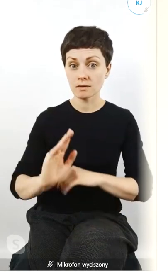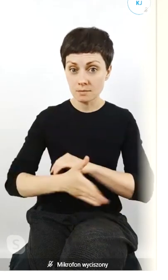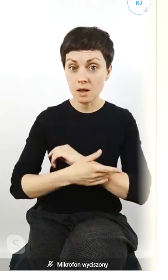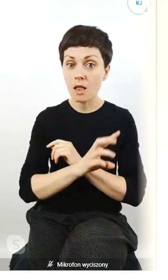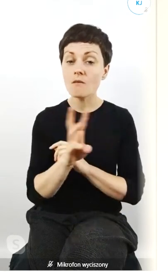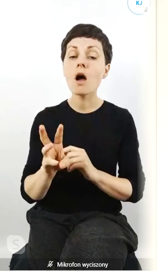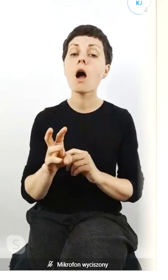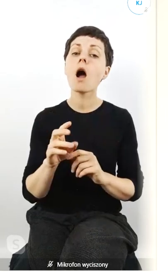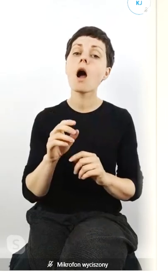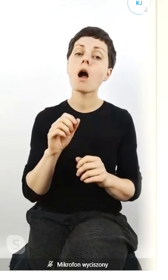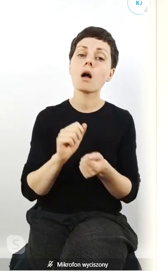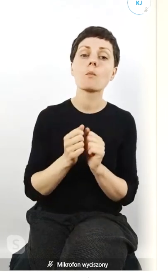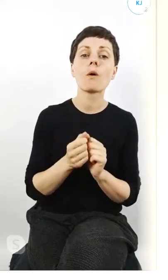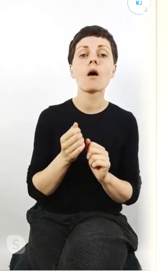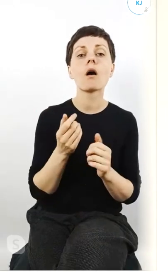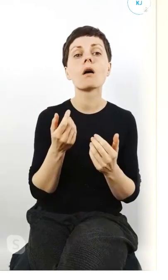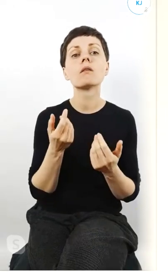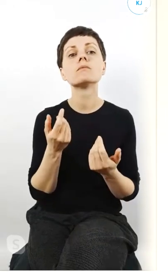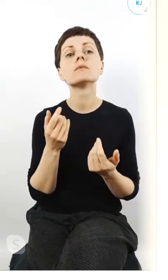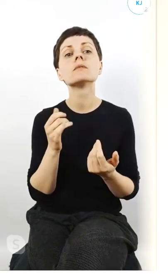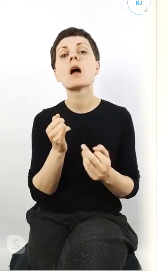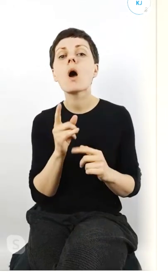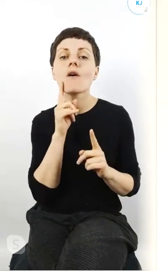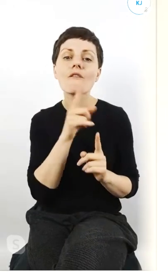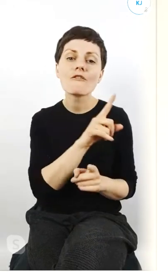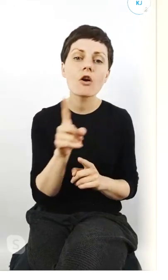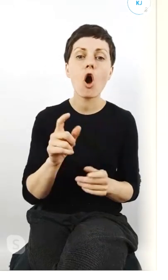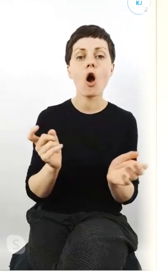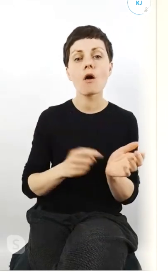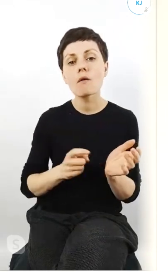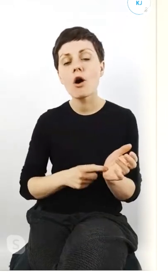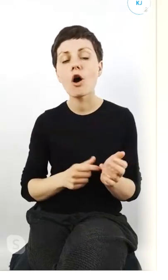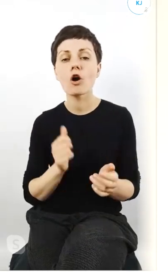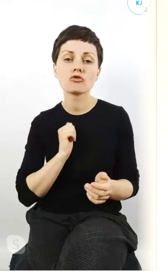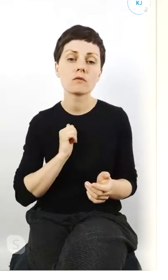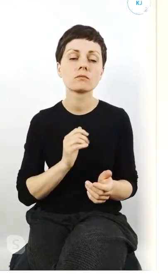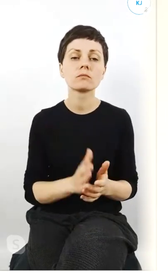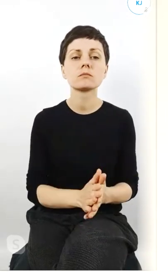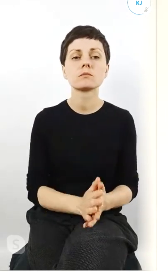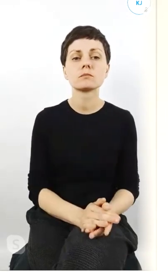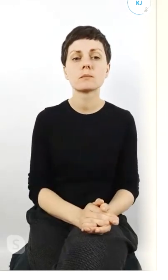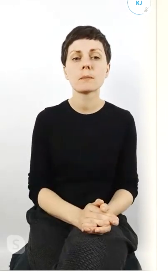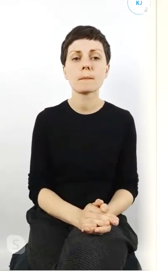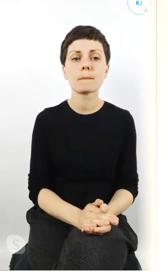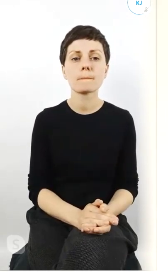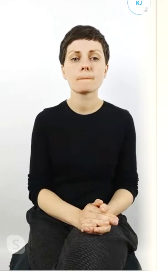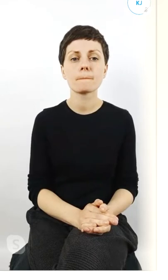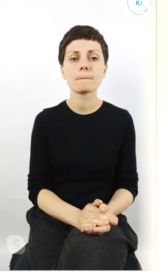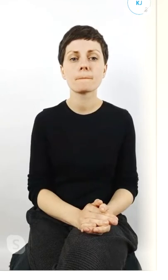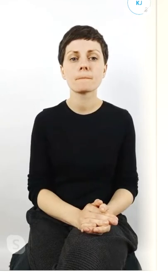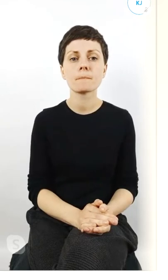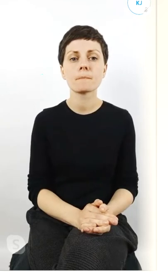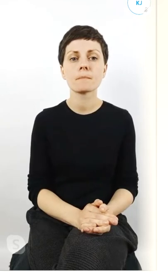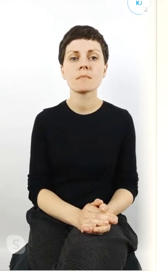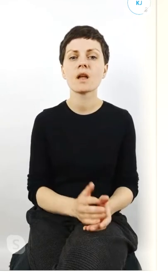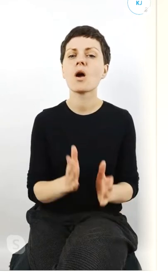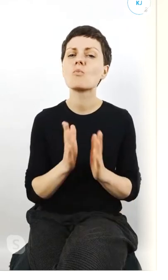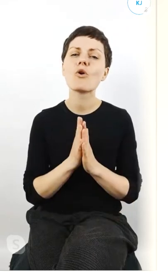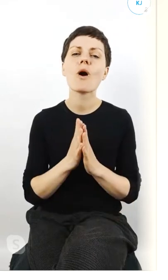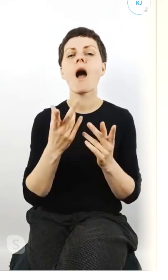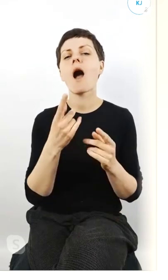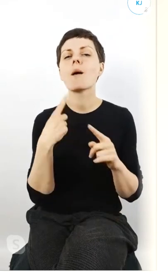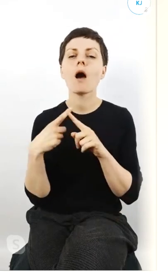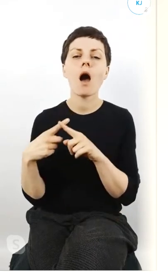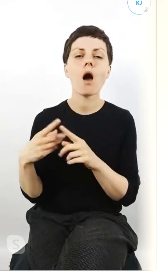stopniu albo jakie są wasze oczekiwania i prosiłbym tylko żeby już nie słodzić labiryntowi bo